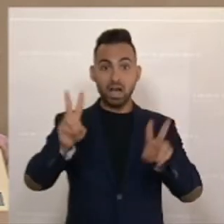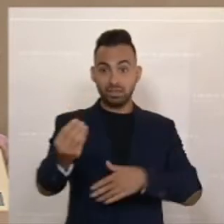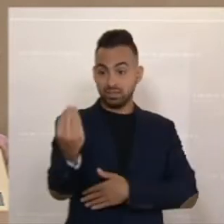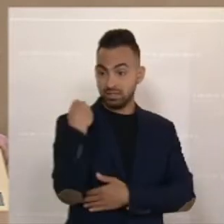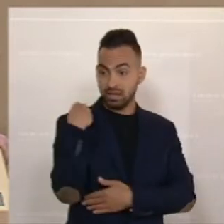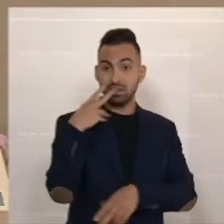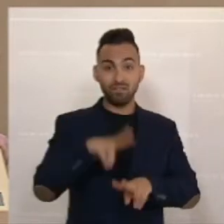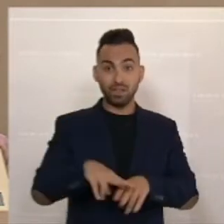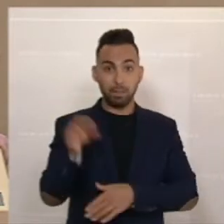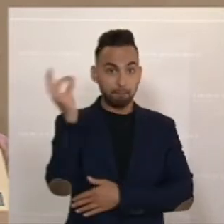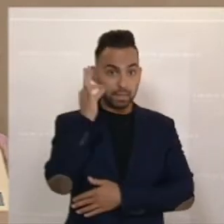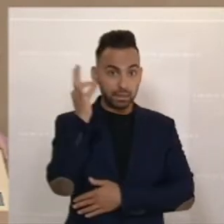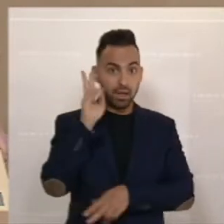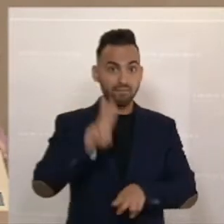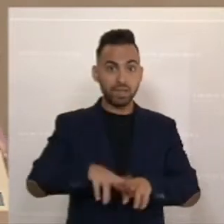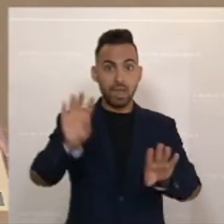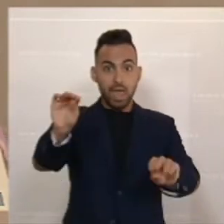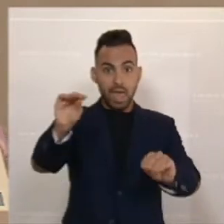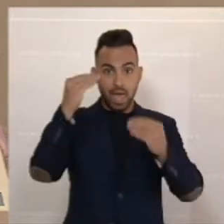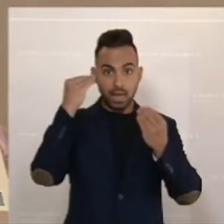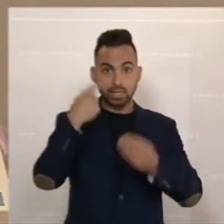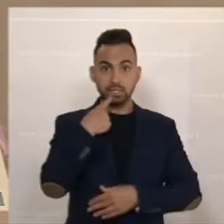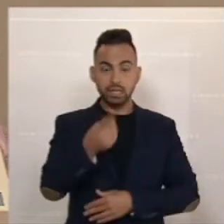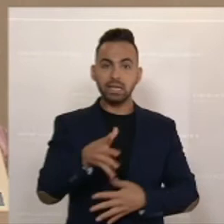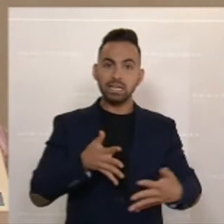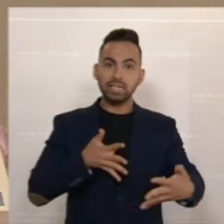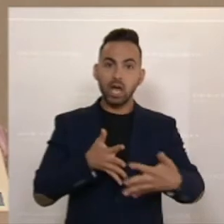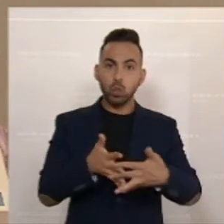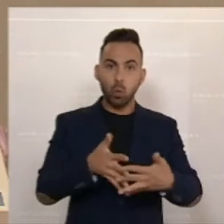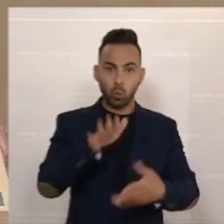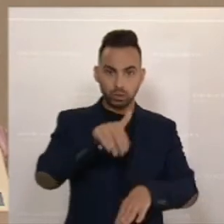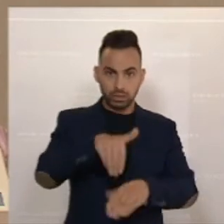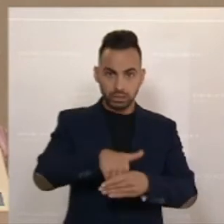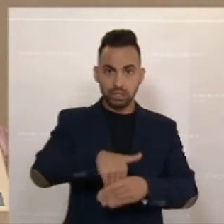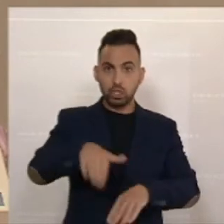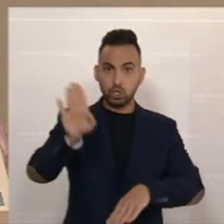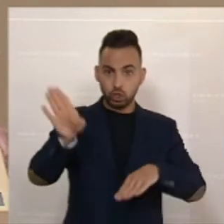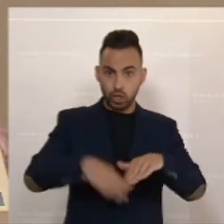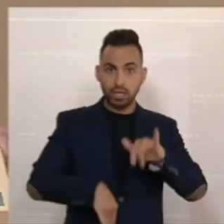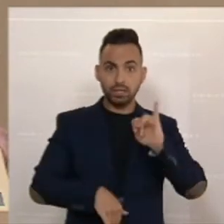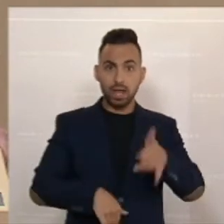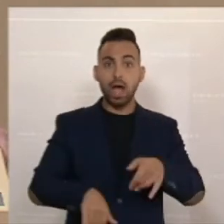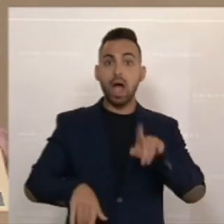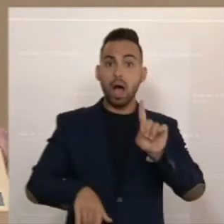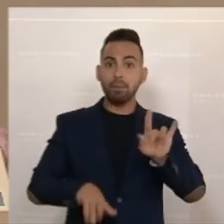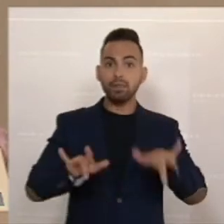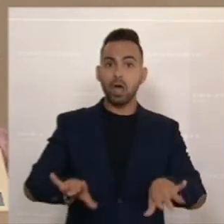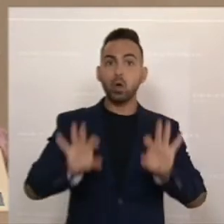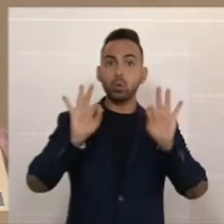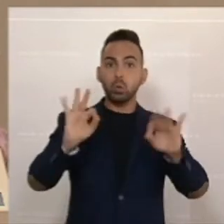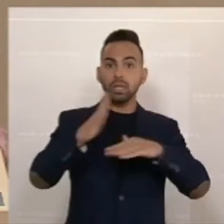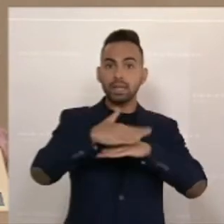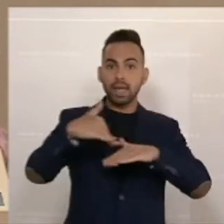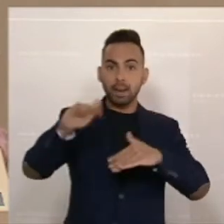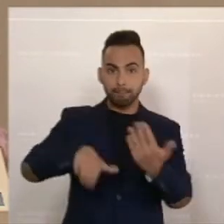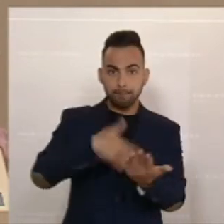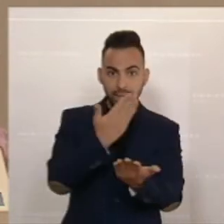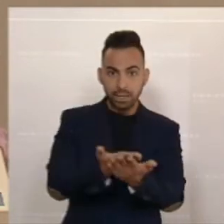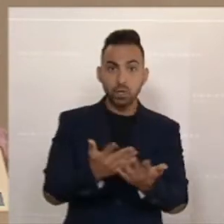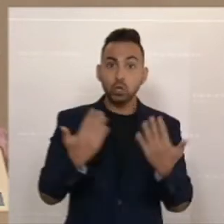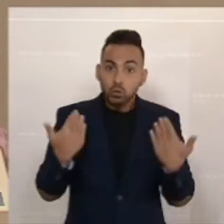ist. Wenn man ehrlich sagt, ja, die Diagnose ist schlecht, aber ich habe eine gute Therapie für sie.